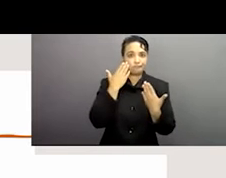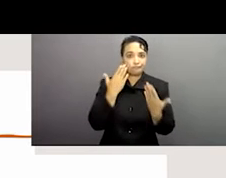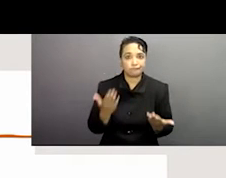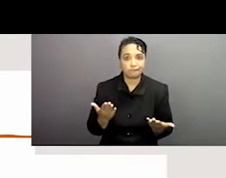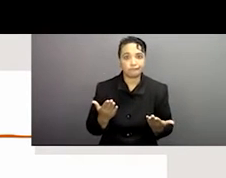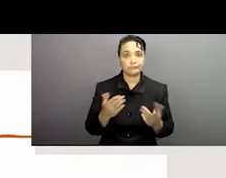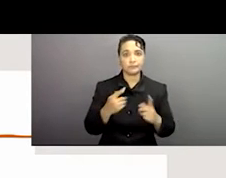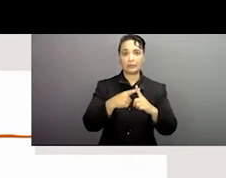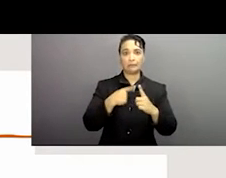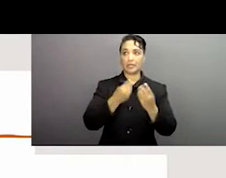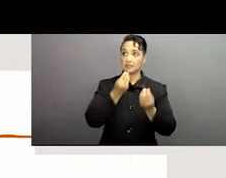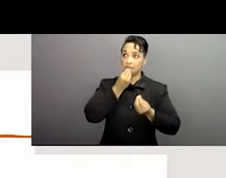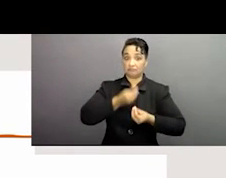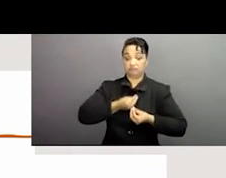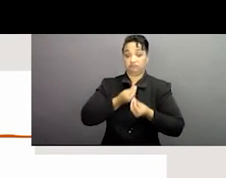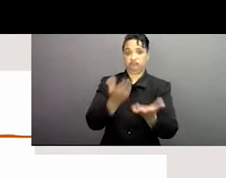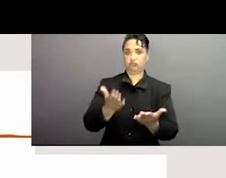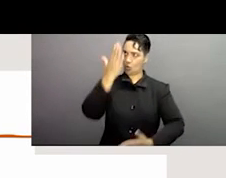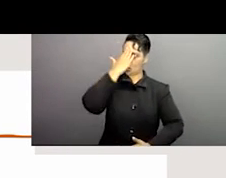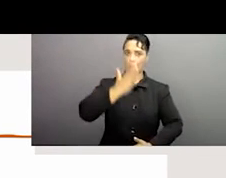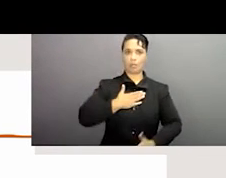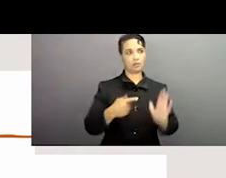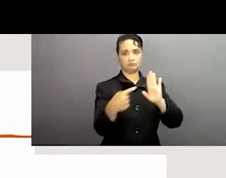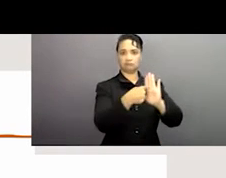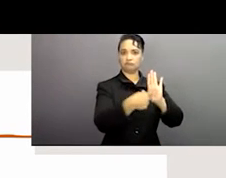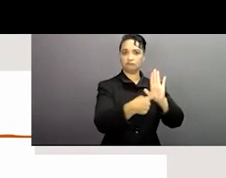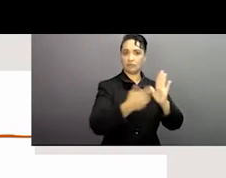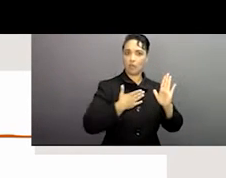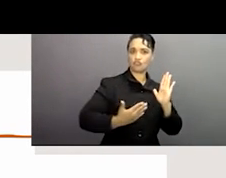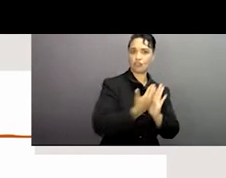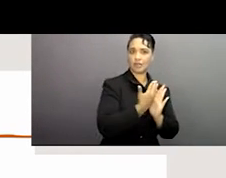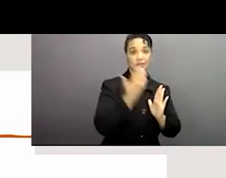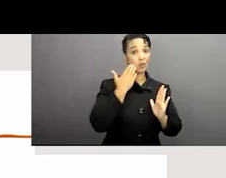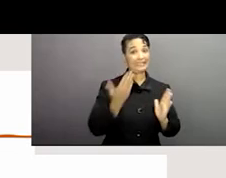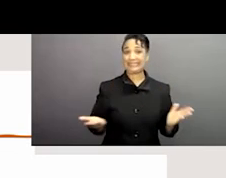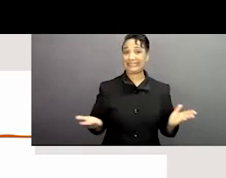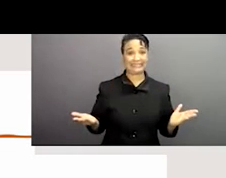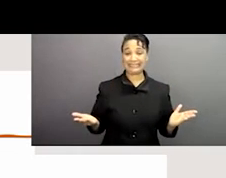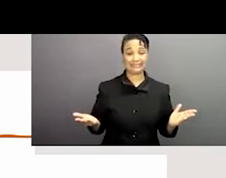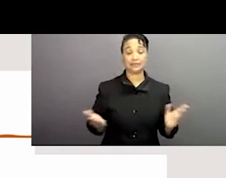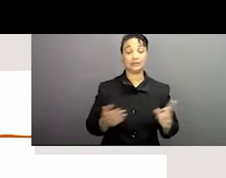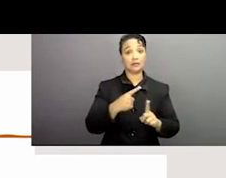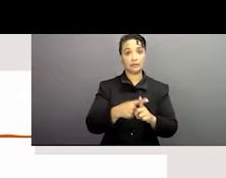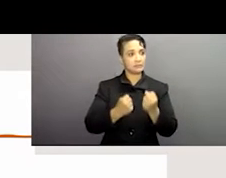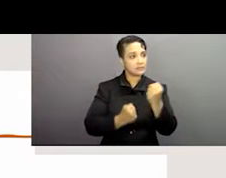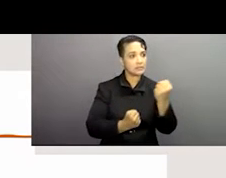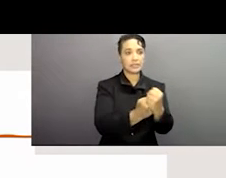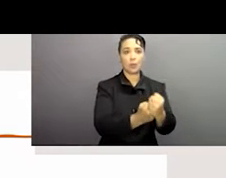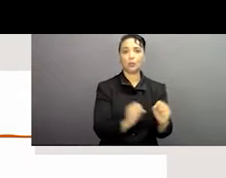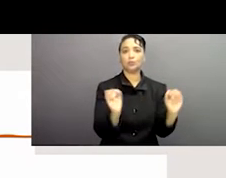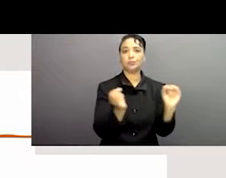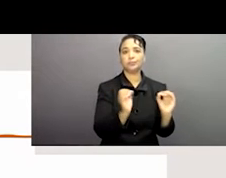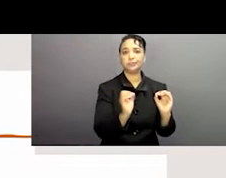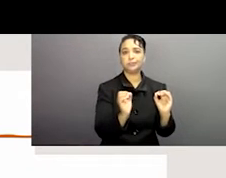et très souvent on s'attend aussi à ce qu'ils reçoivent un certain soutien en termes de